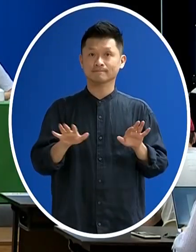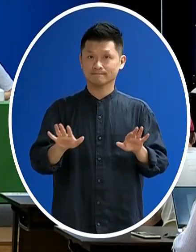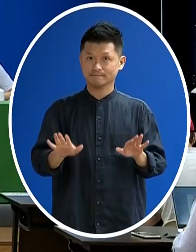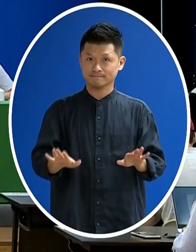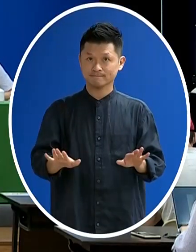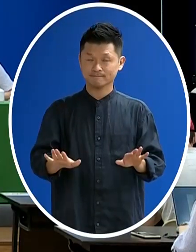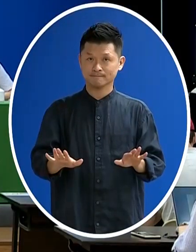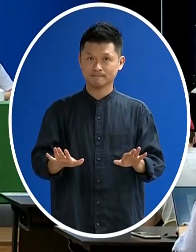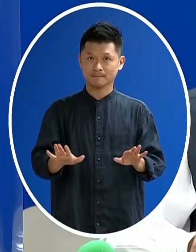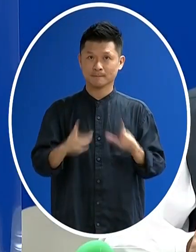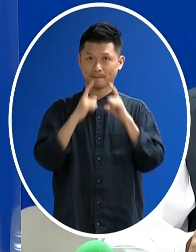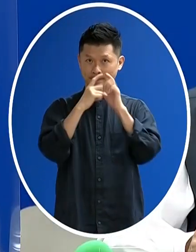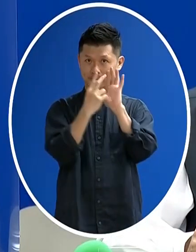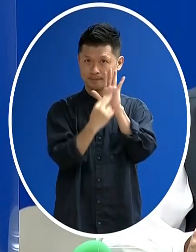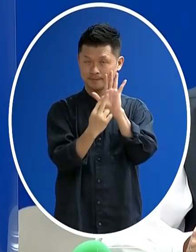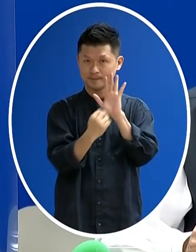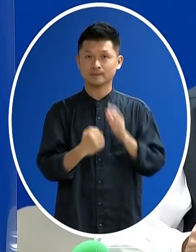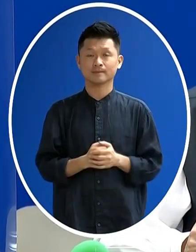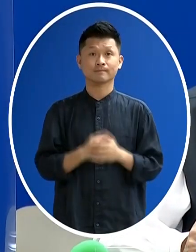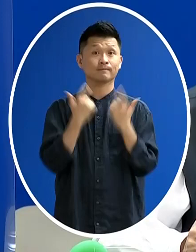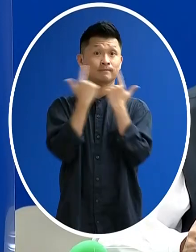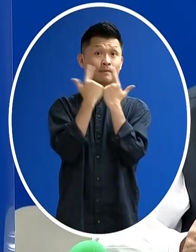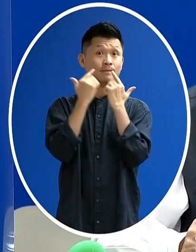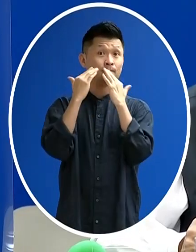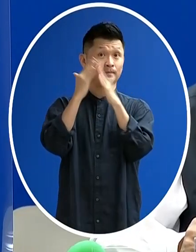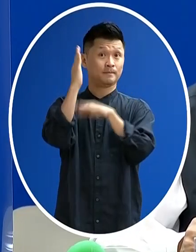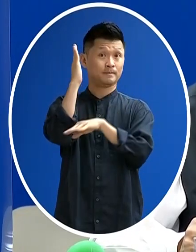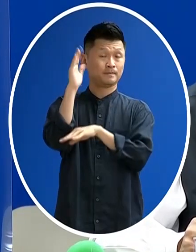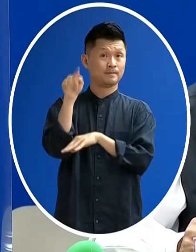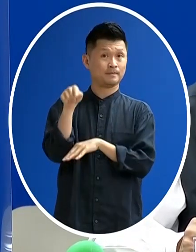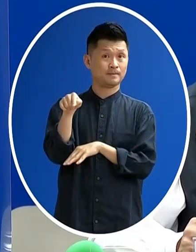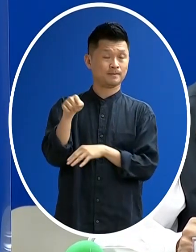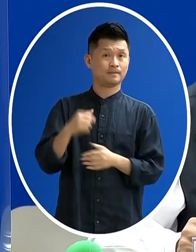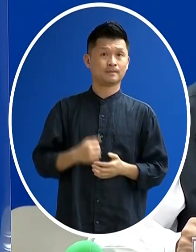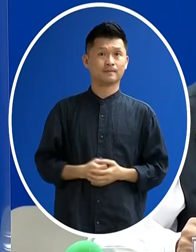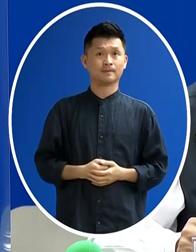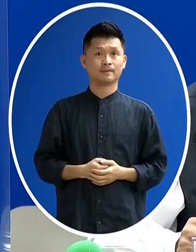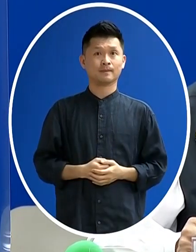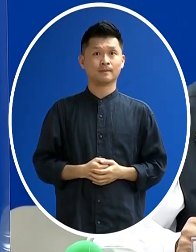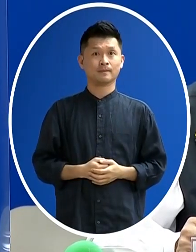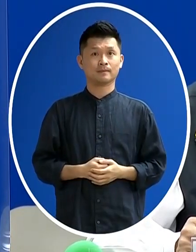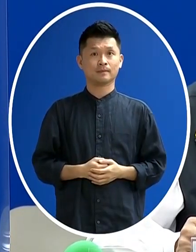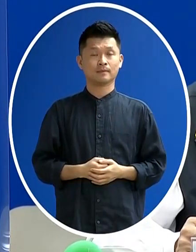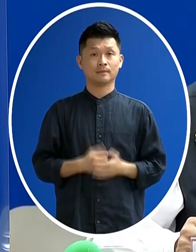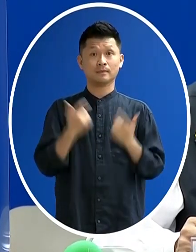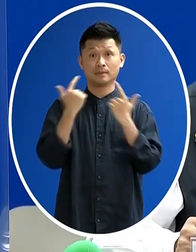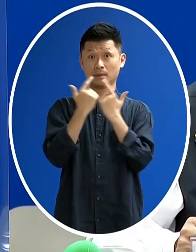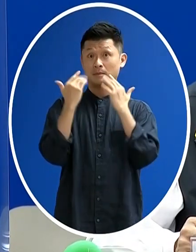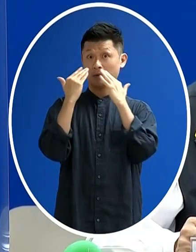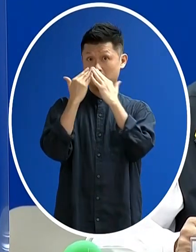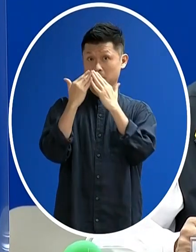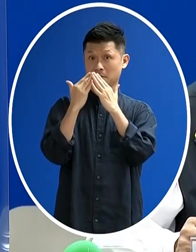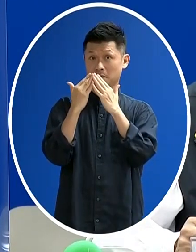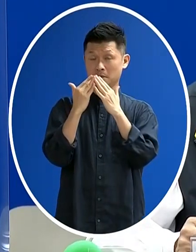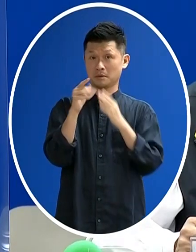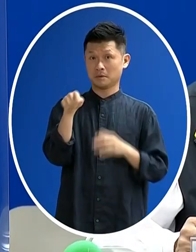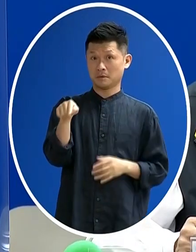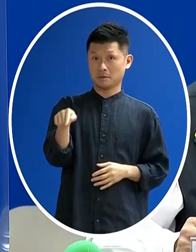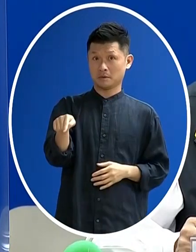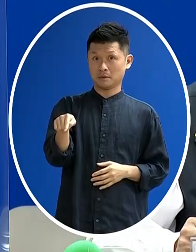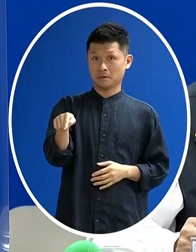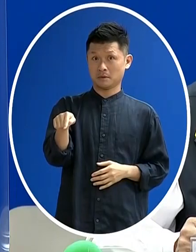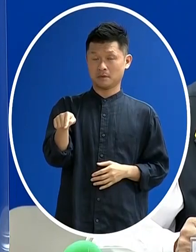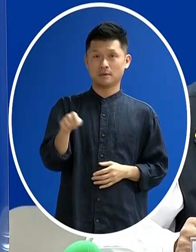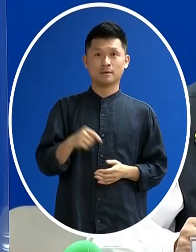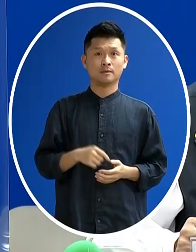目前就是北市的 當然是要這個就是北市的部分 事實上就是 事